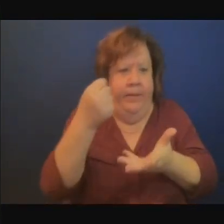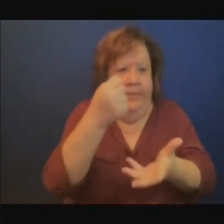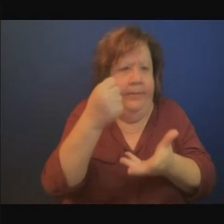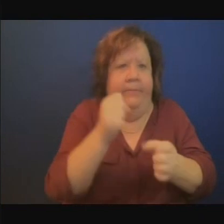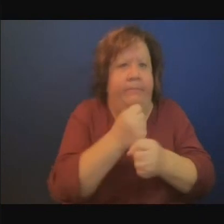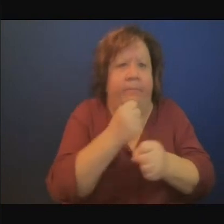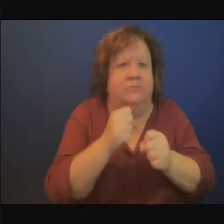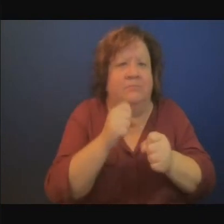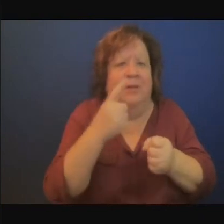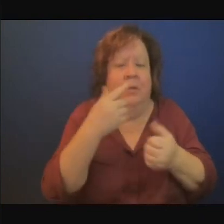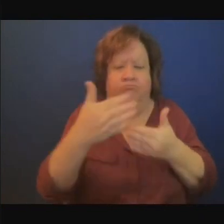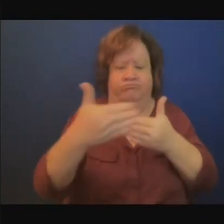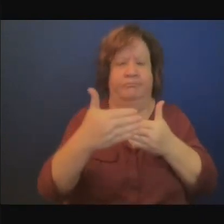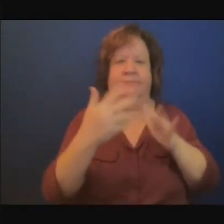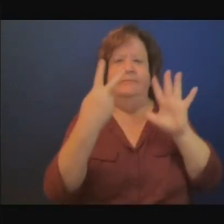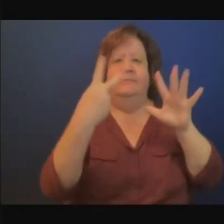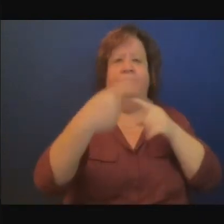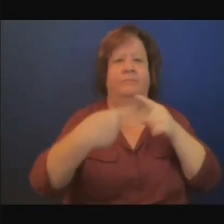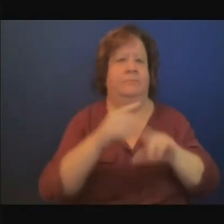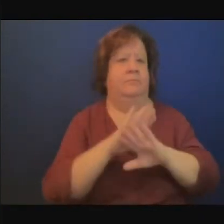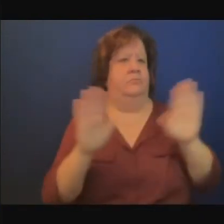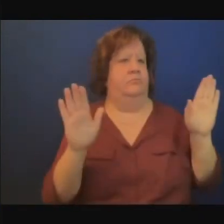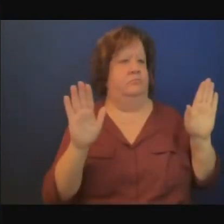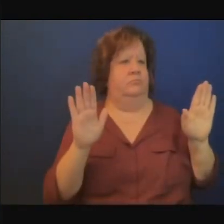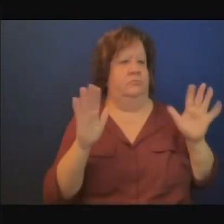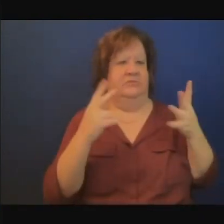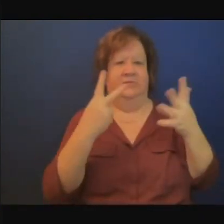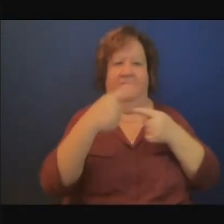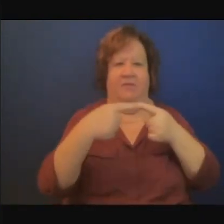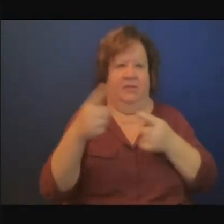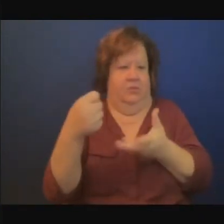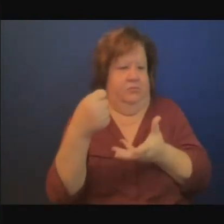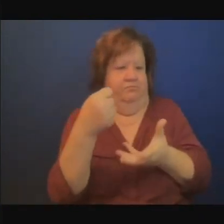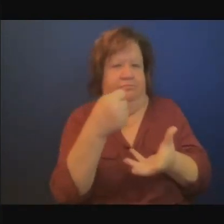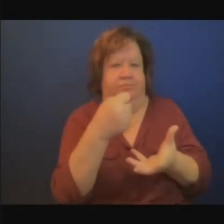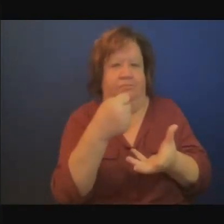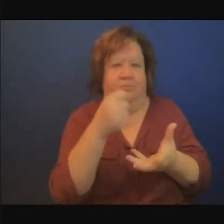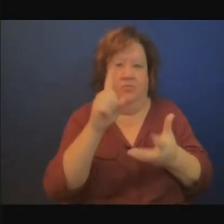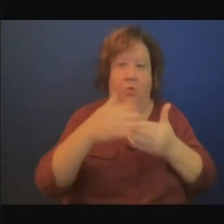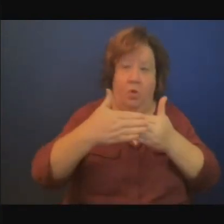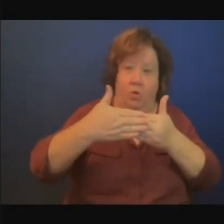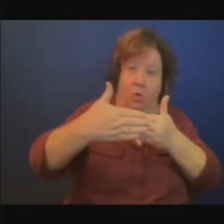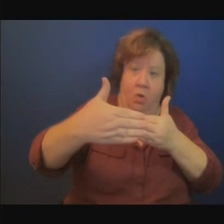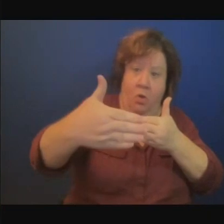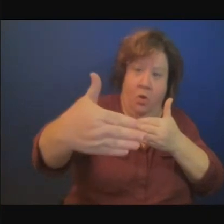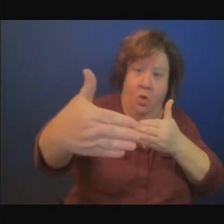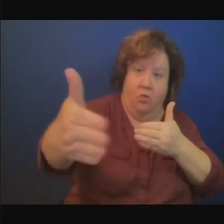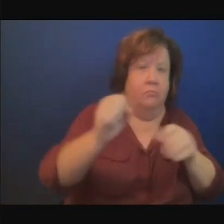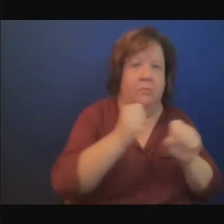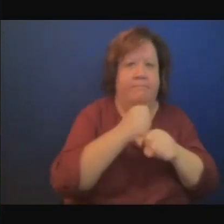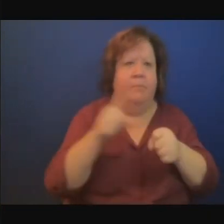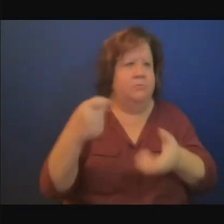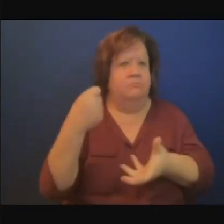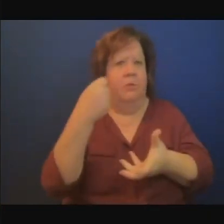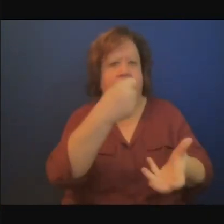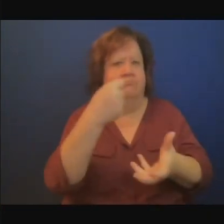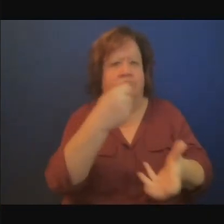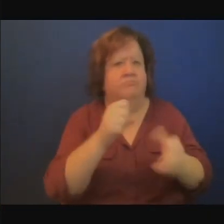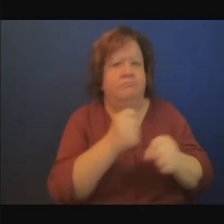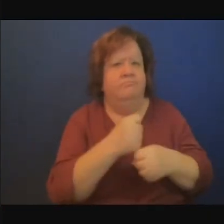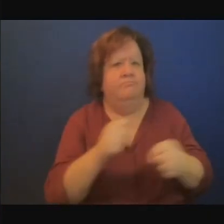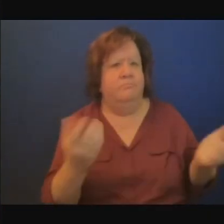les banques ne peuvent pas utiliser ces dépôts à court terme pour financer les projets à long terme et donc on a mis en place un